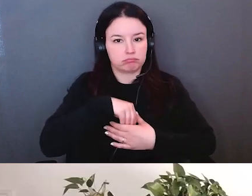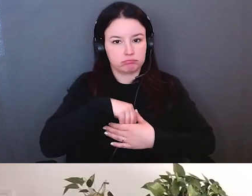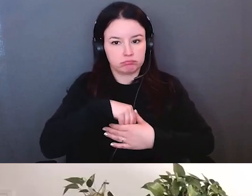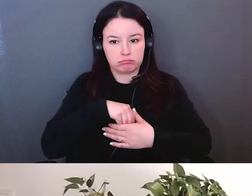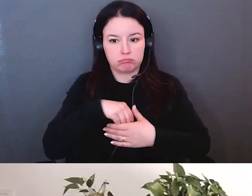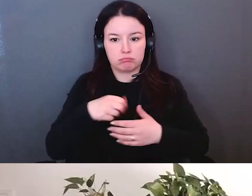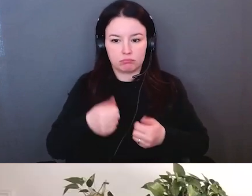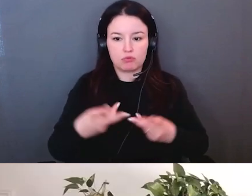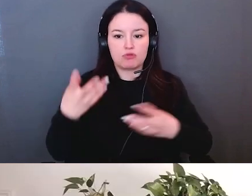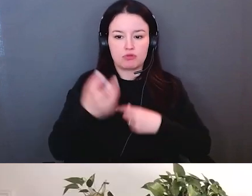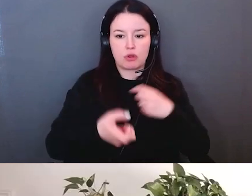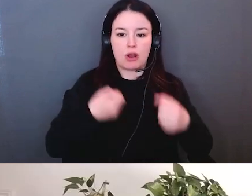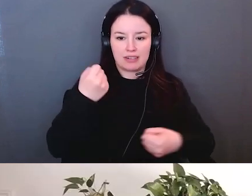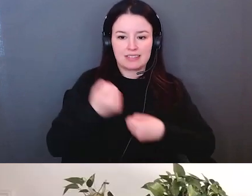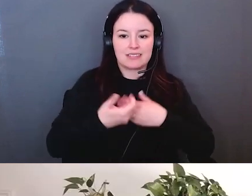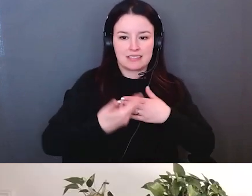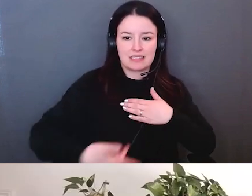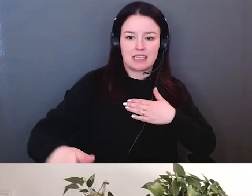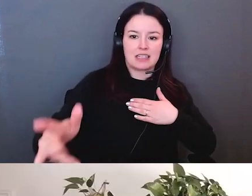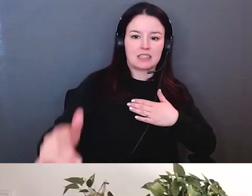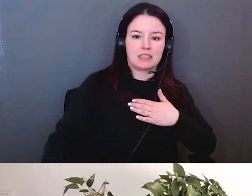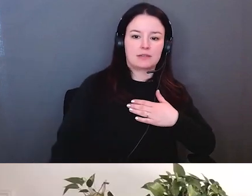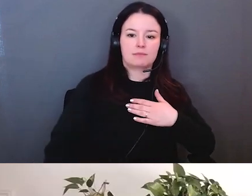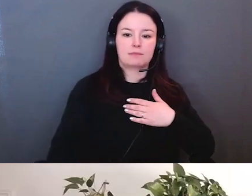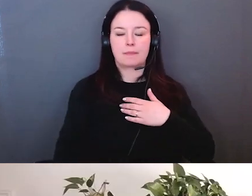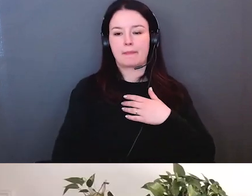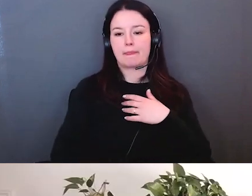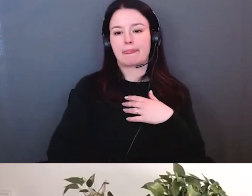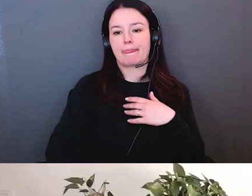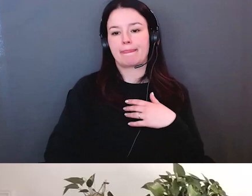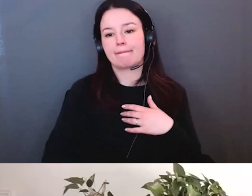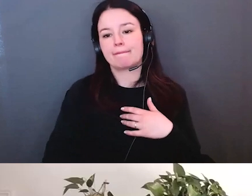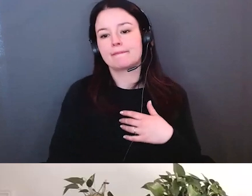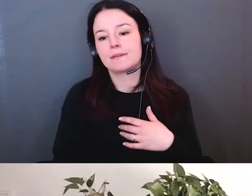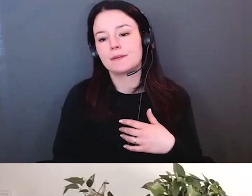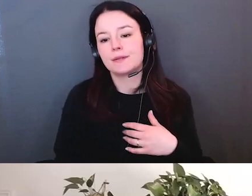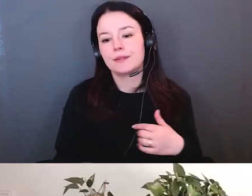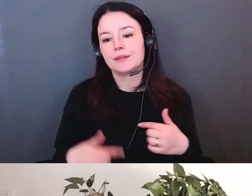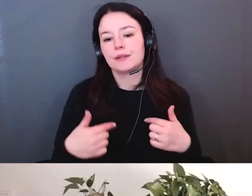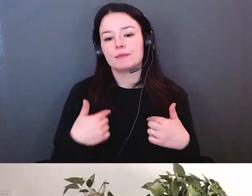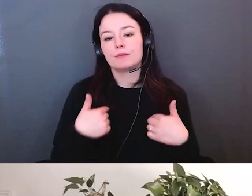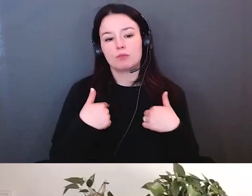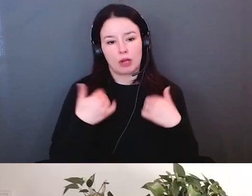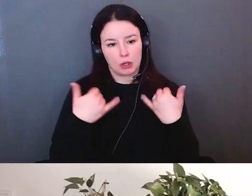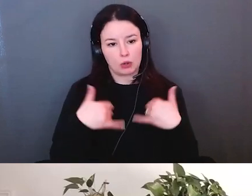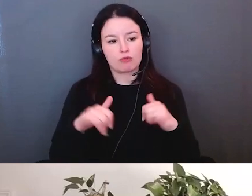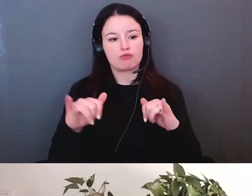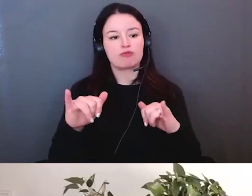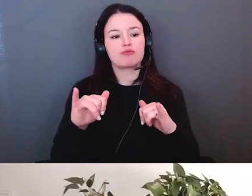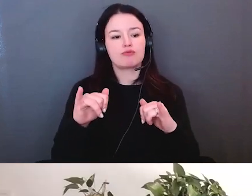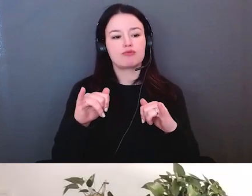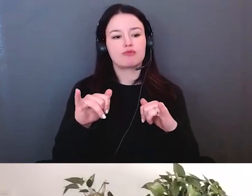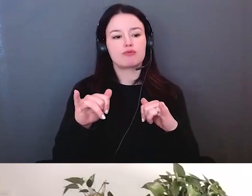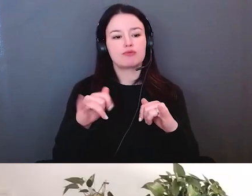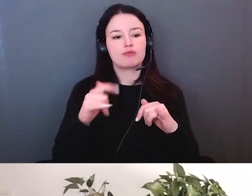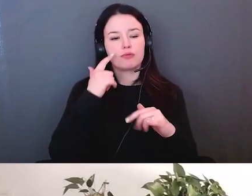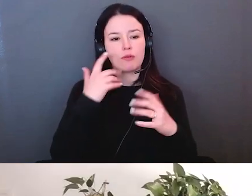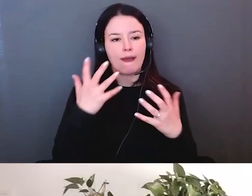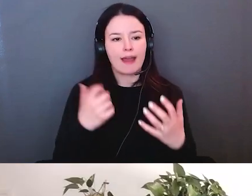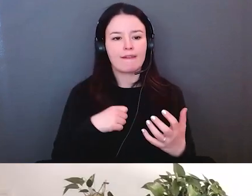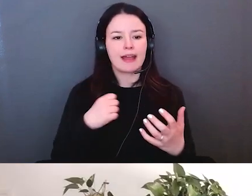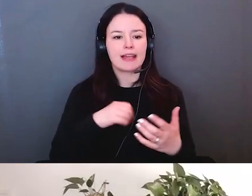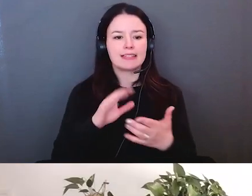cercle vers le tambour et il a dit vous voyez ce fourmi et j'ai dit oui oui et il a dit